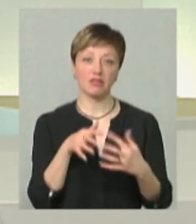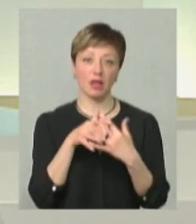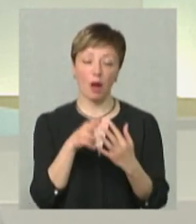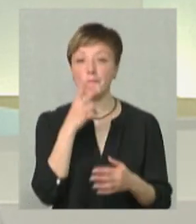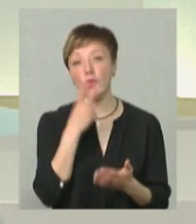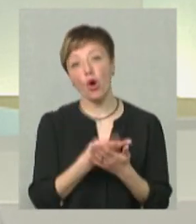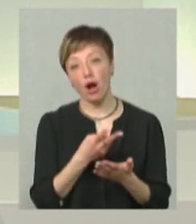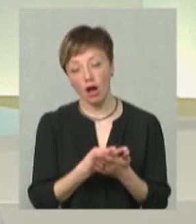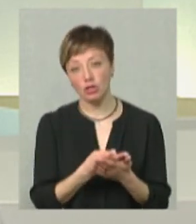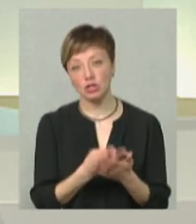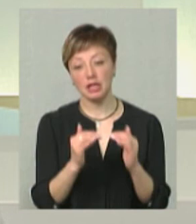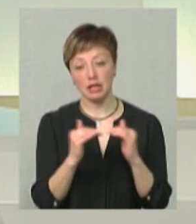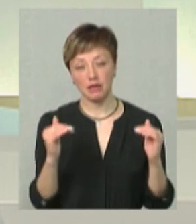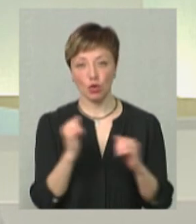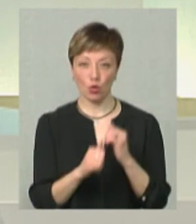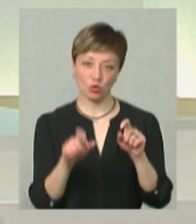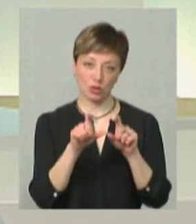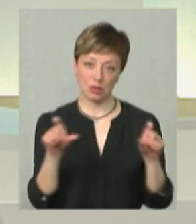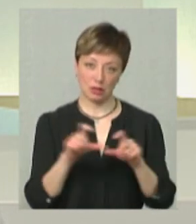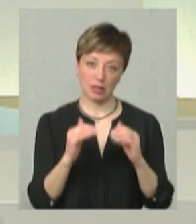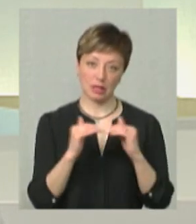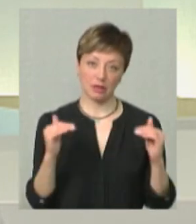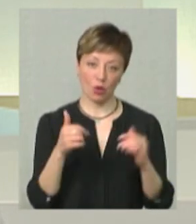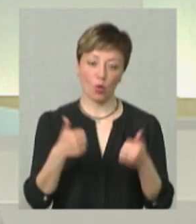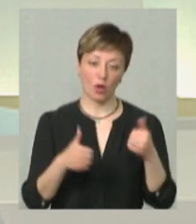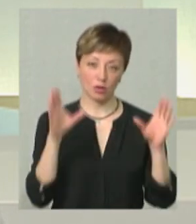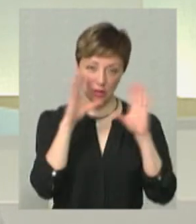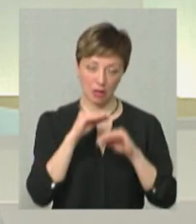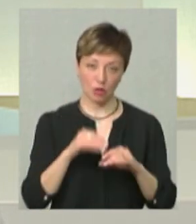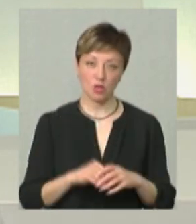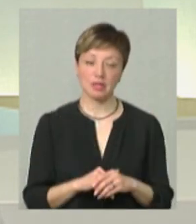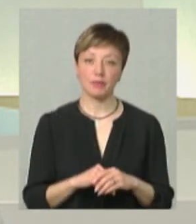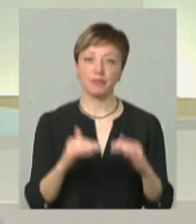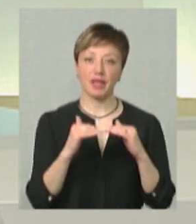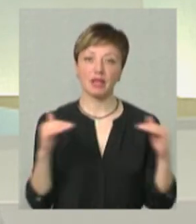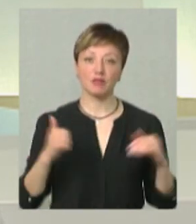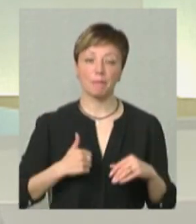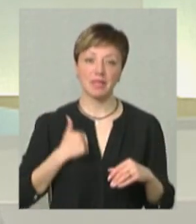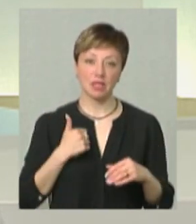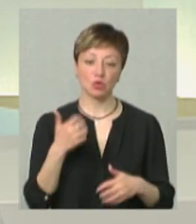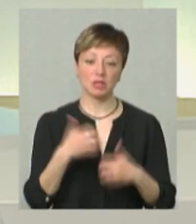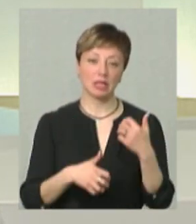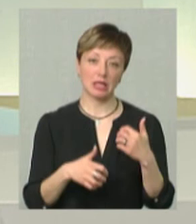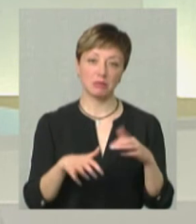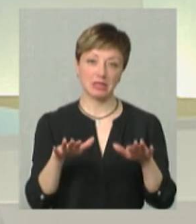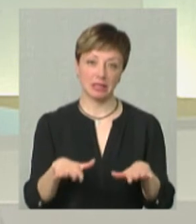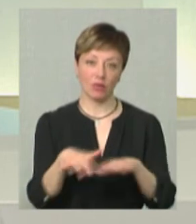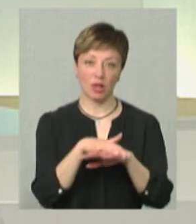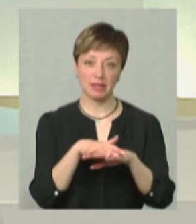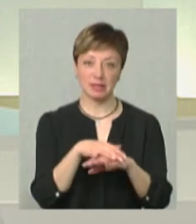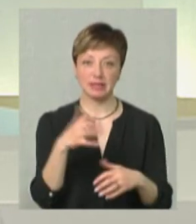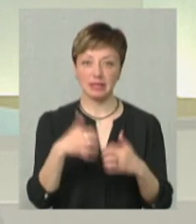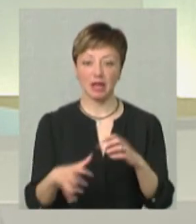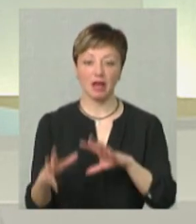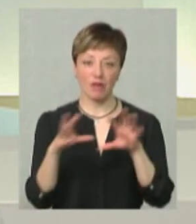покаже рівень кожного закладу, рівень його конкуренто здатності, рівень його престижу серед місцевого населення і